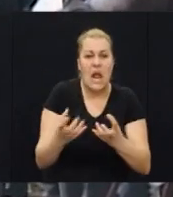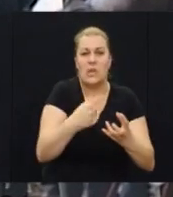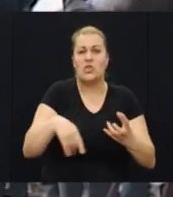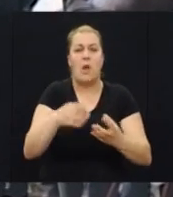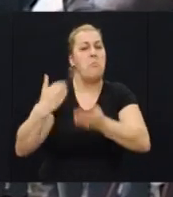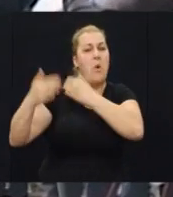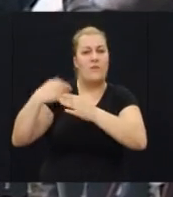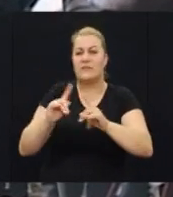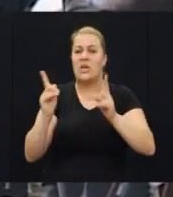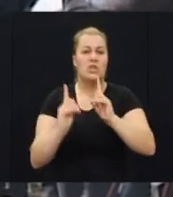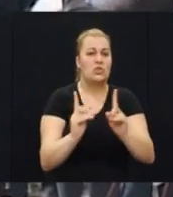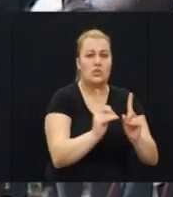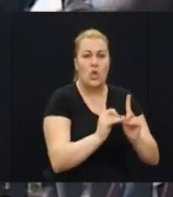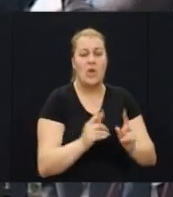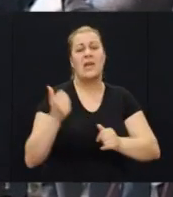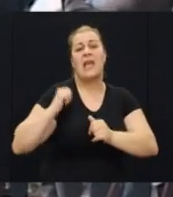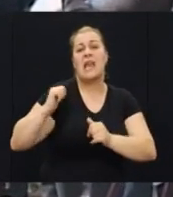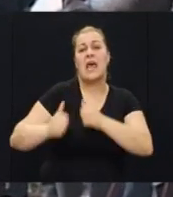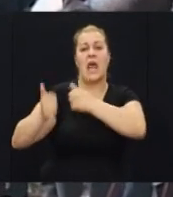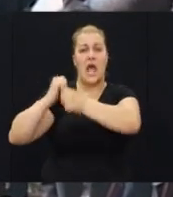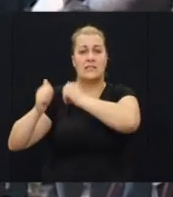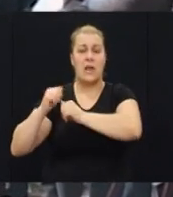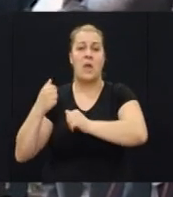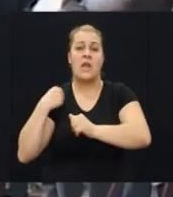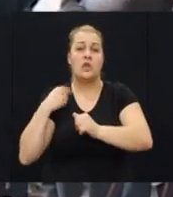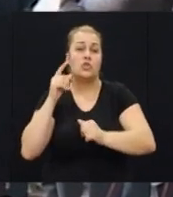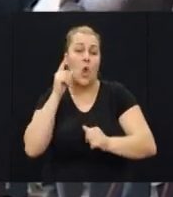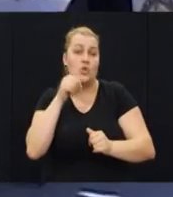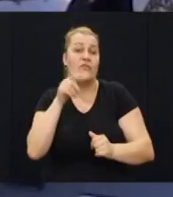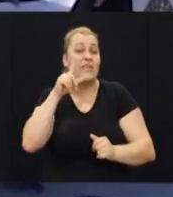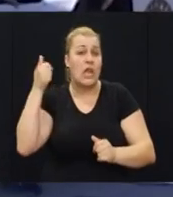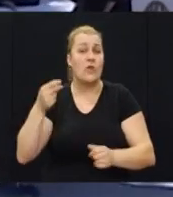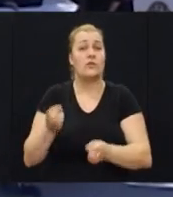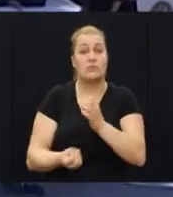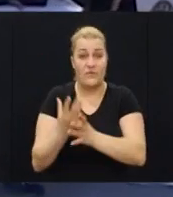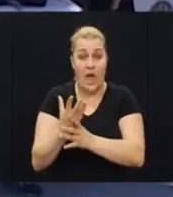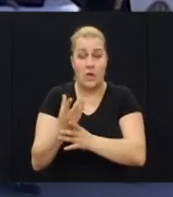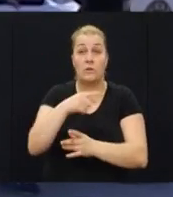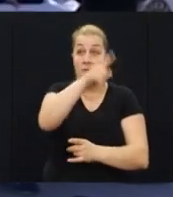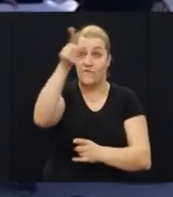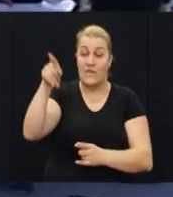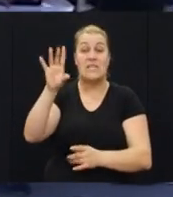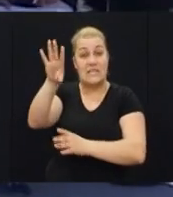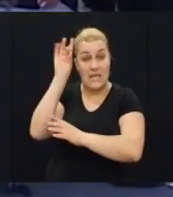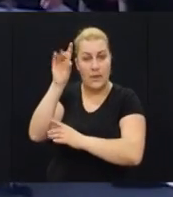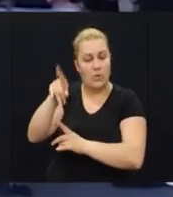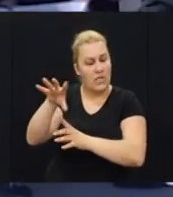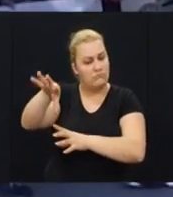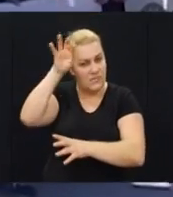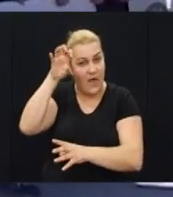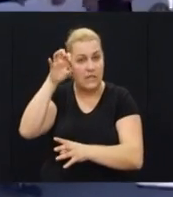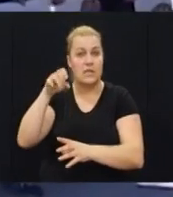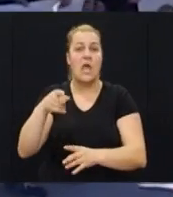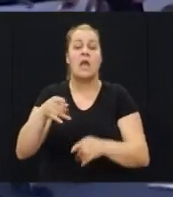cijela naša povijest i sva vrijednost koju su generacijama naši očevi i djedovi stvarali. Vi izabrani, shvatite da je narod došao do